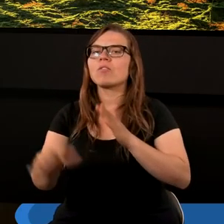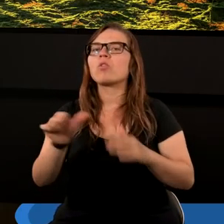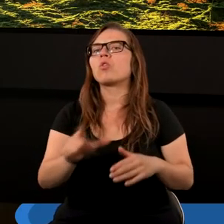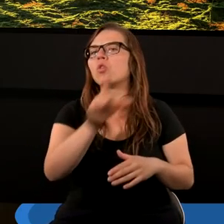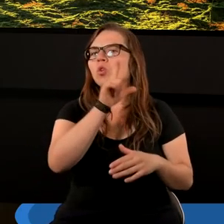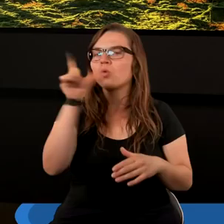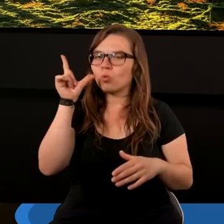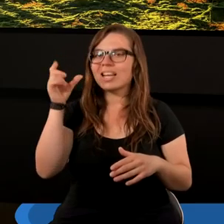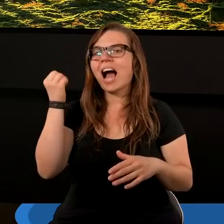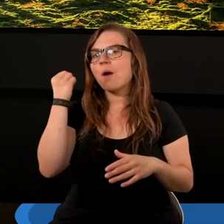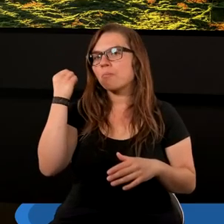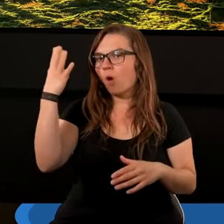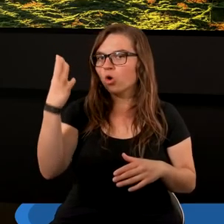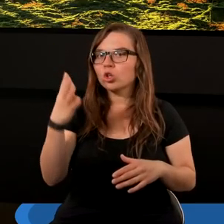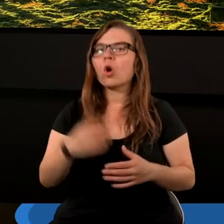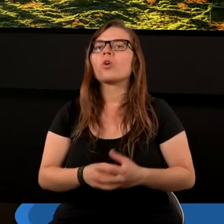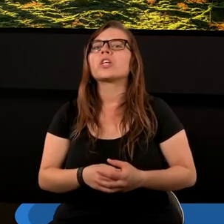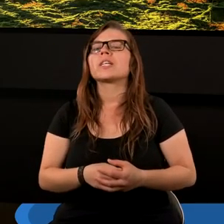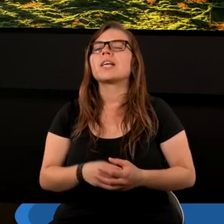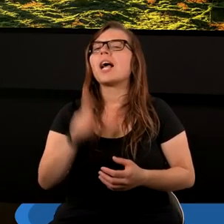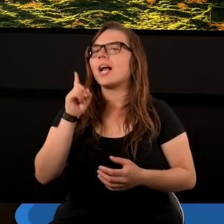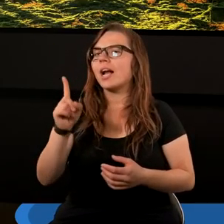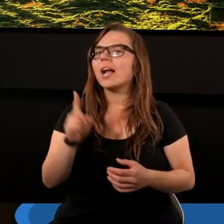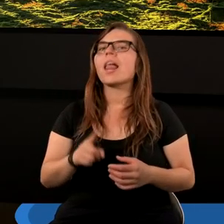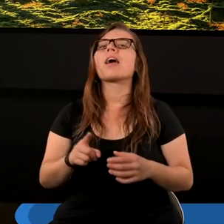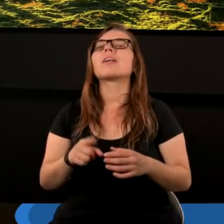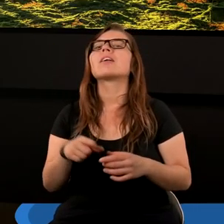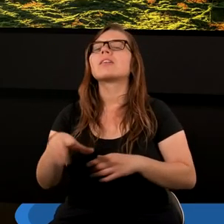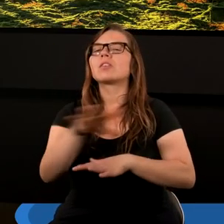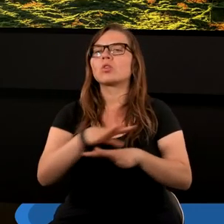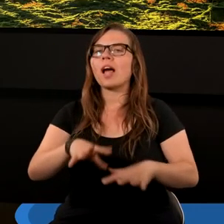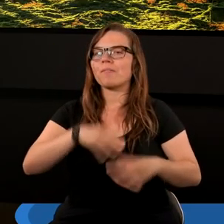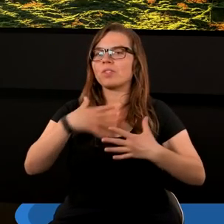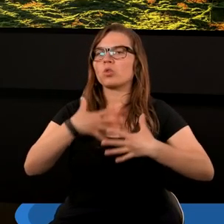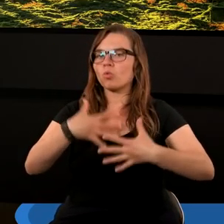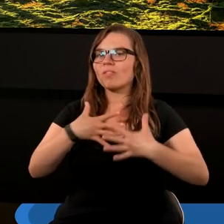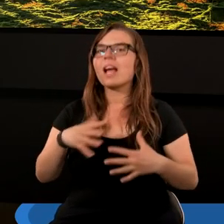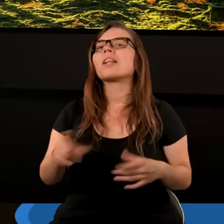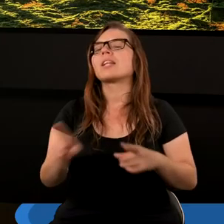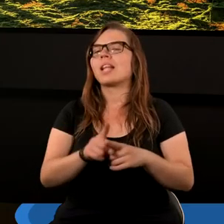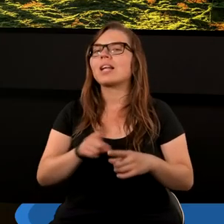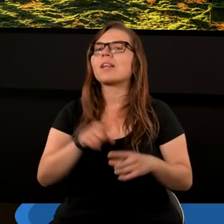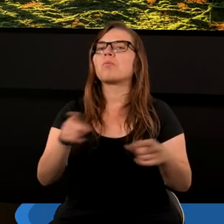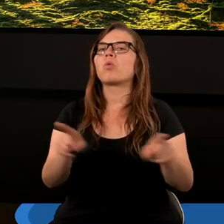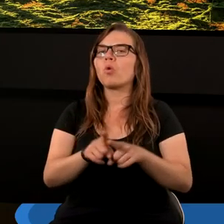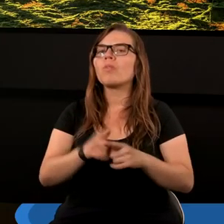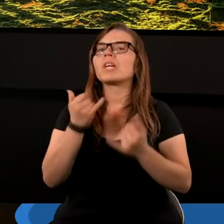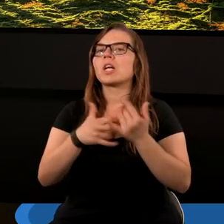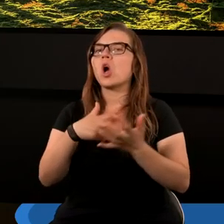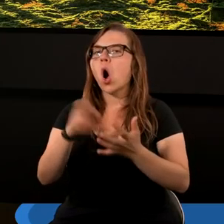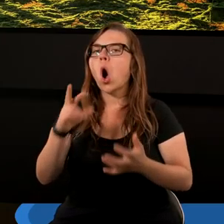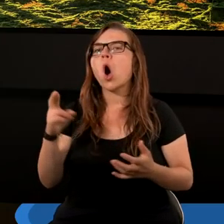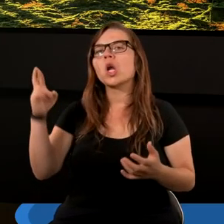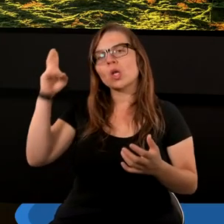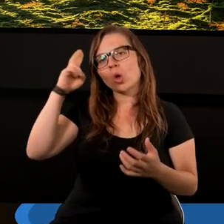ludzka mądrość, lecz natchnienie Ducha Świętego, a zatem również, gdy chodzi o